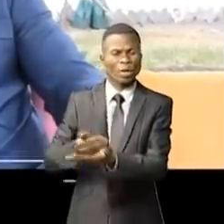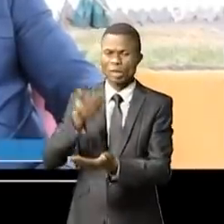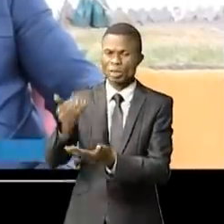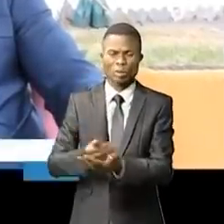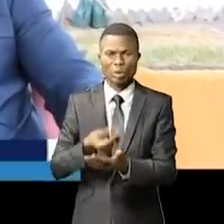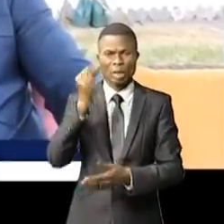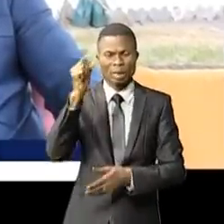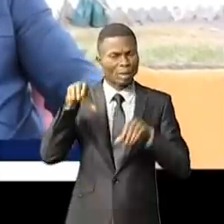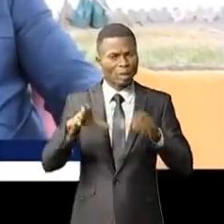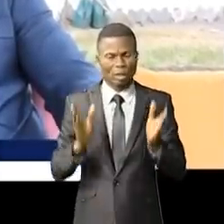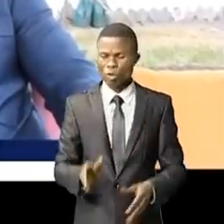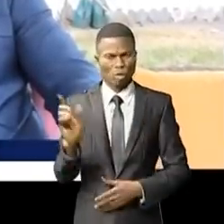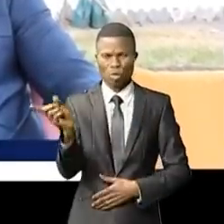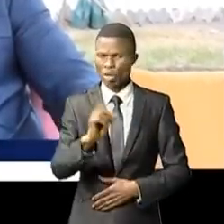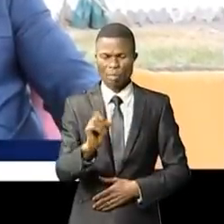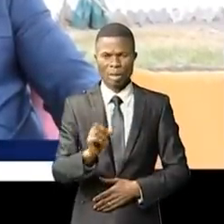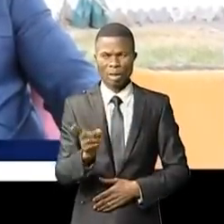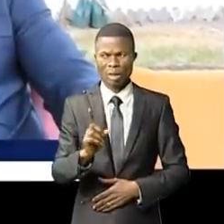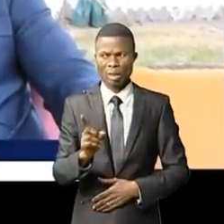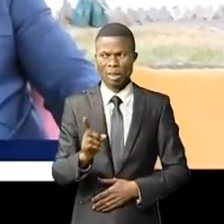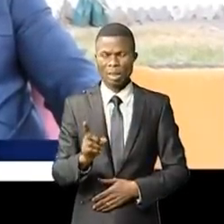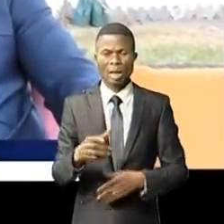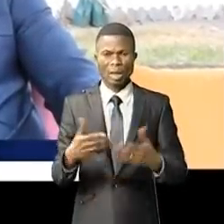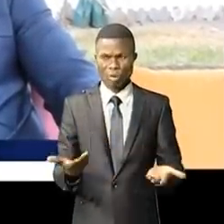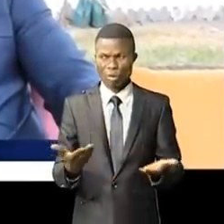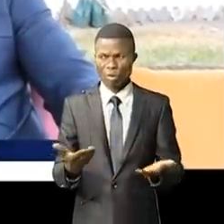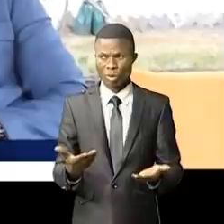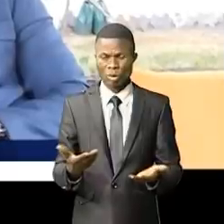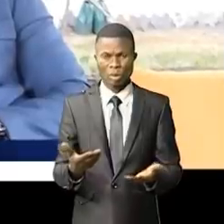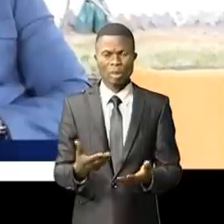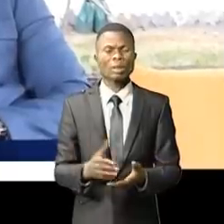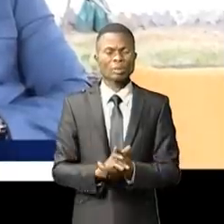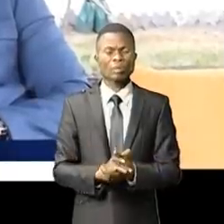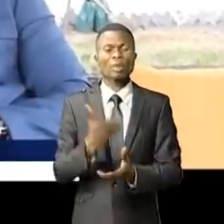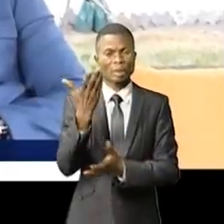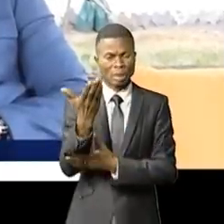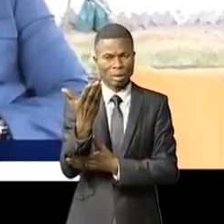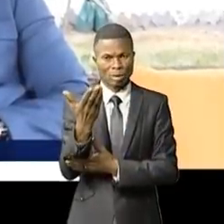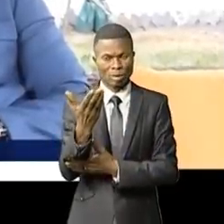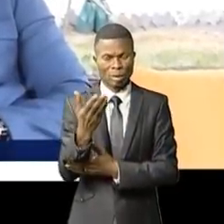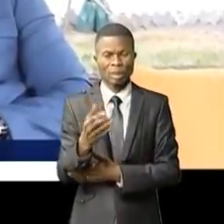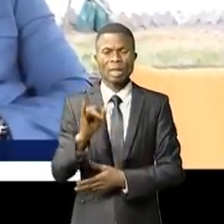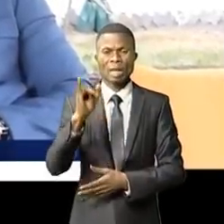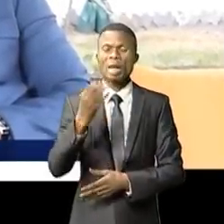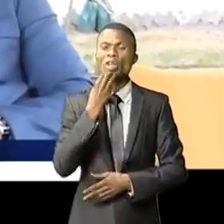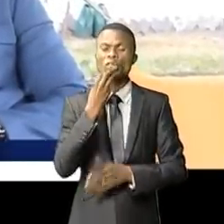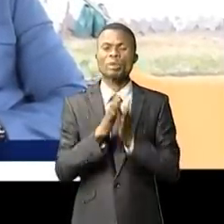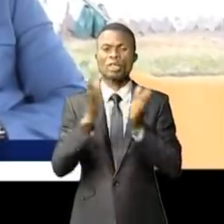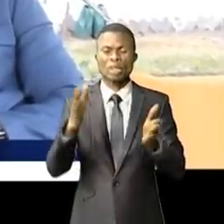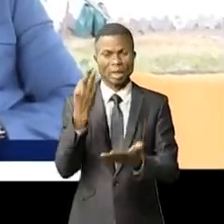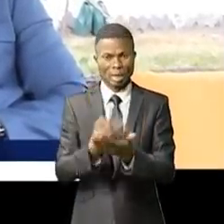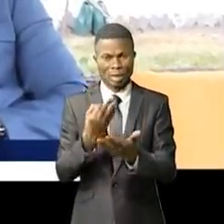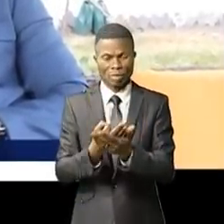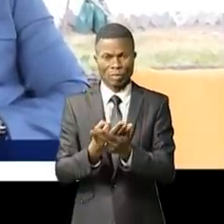les richesses de cette manière-là, à ciel ouvert. Je demande à l'IGF d'auditer